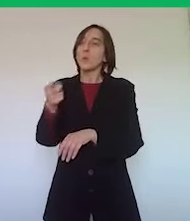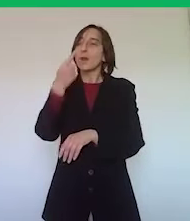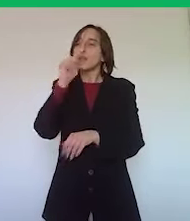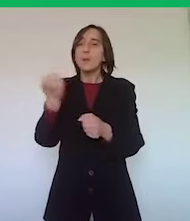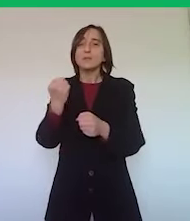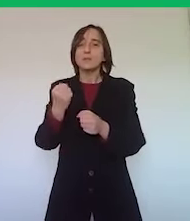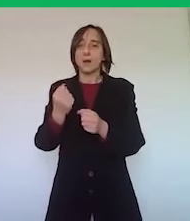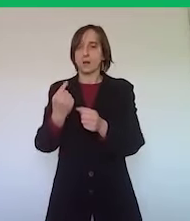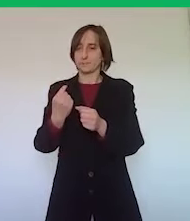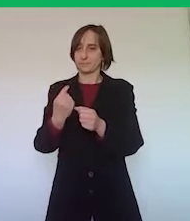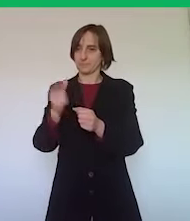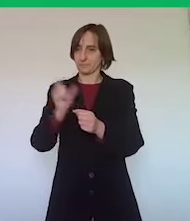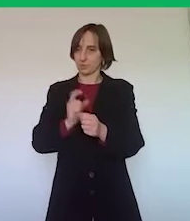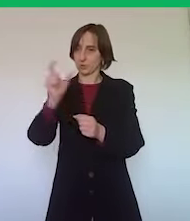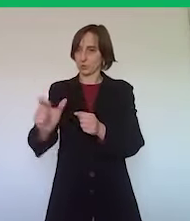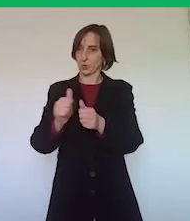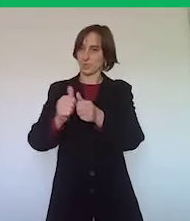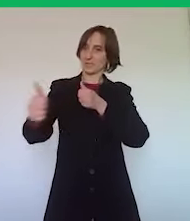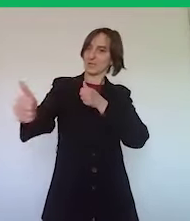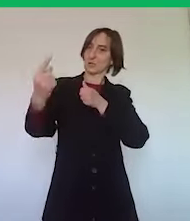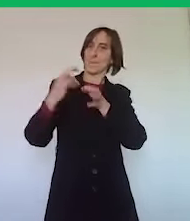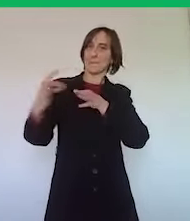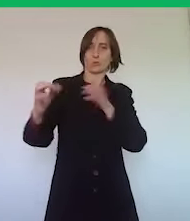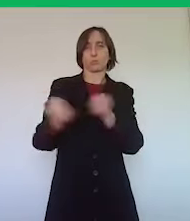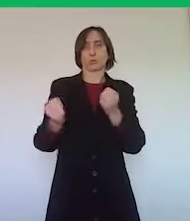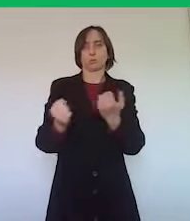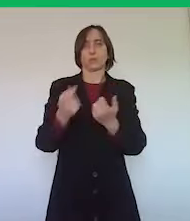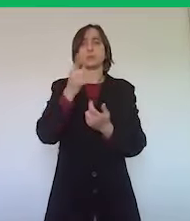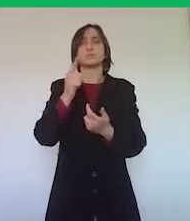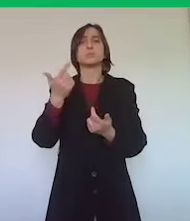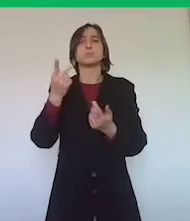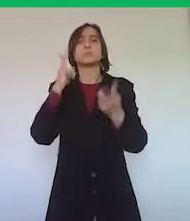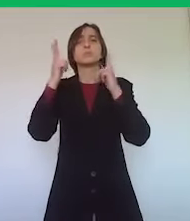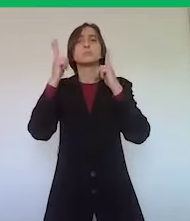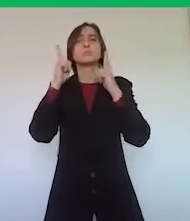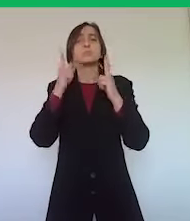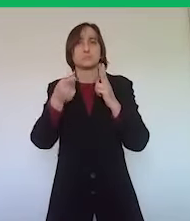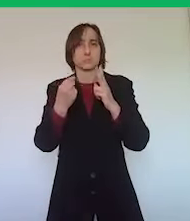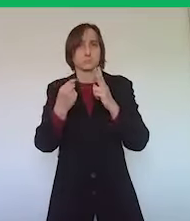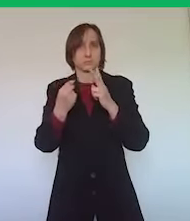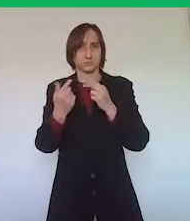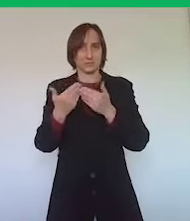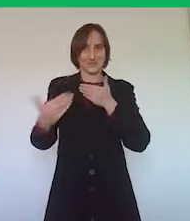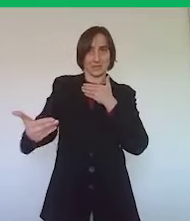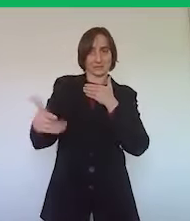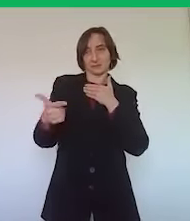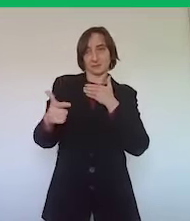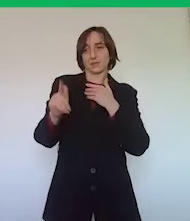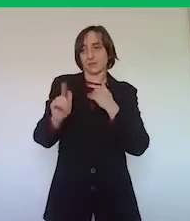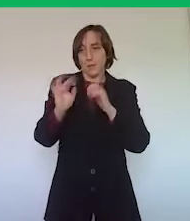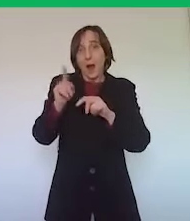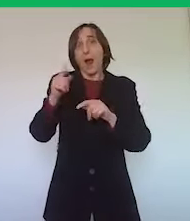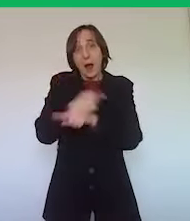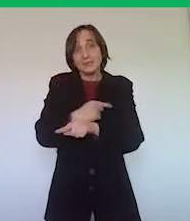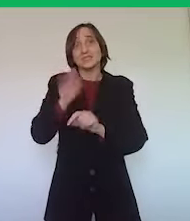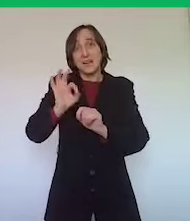distanziamento di un metro non è possibile ovviamente mantenerlo perché quando si va dal barbiere per tagliarsi i capelli la distanza ovviamente non c'è,